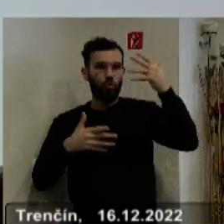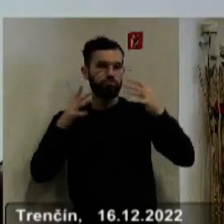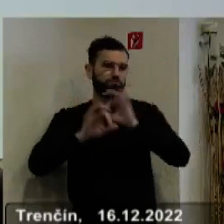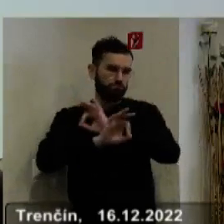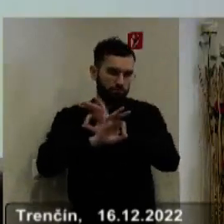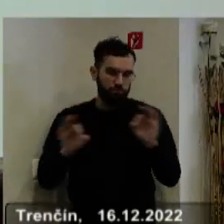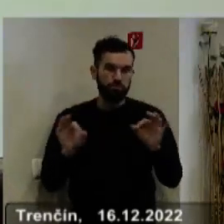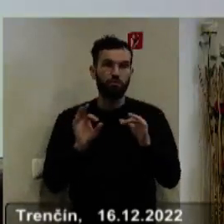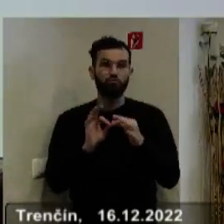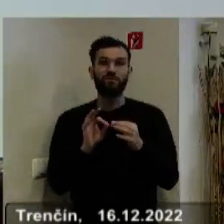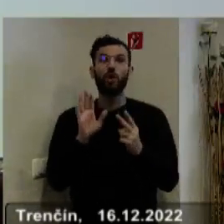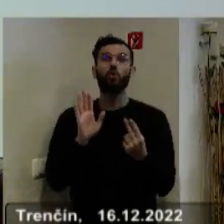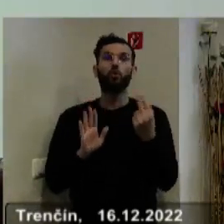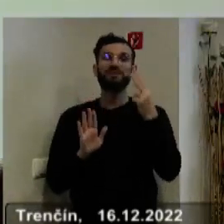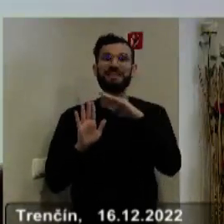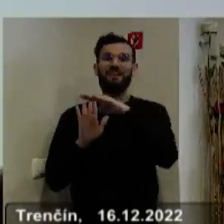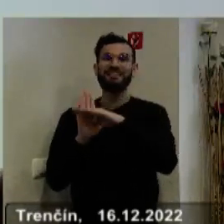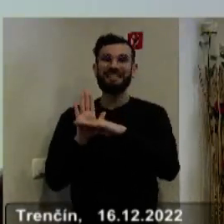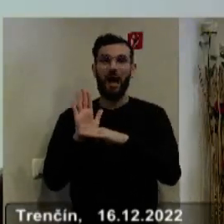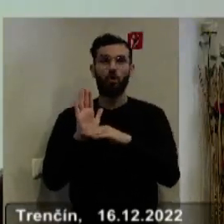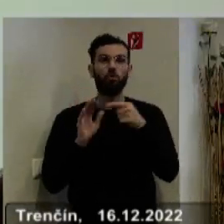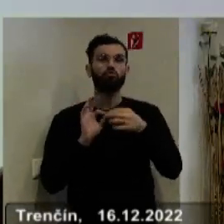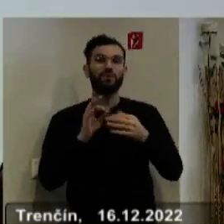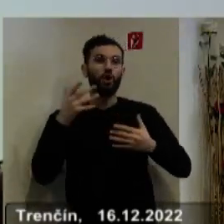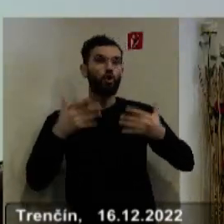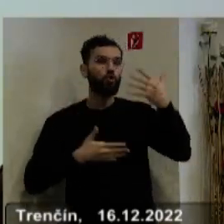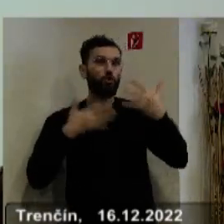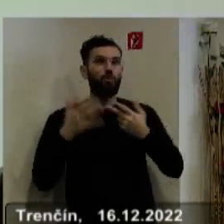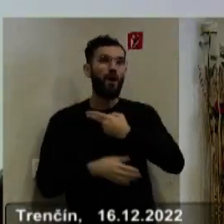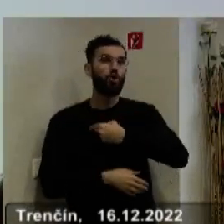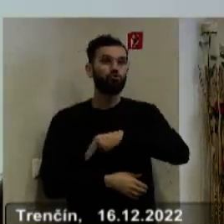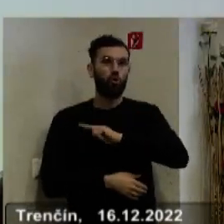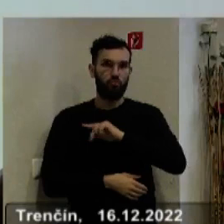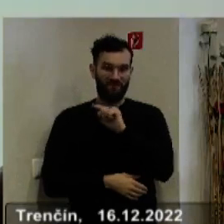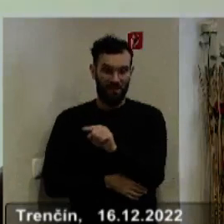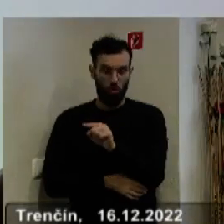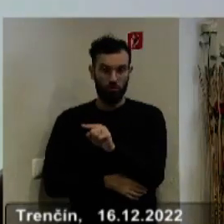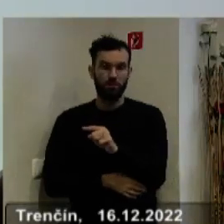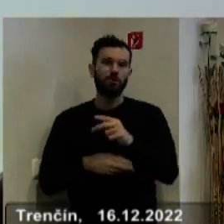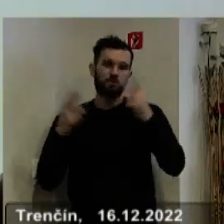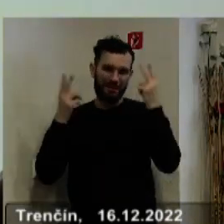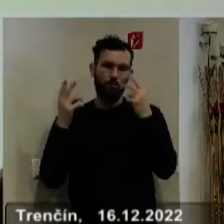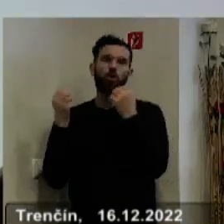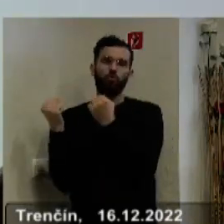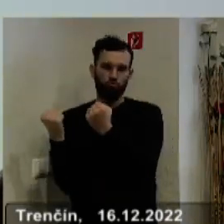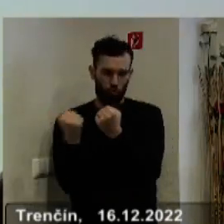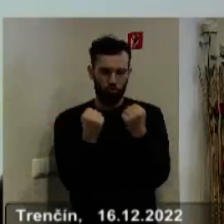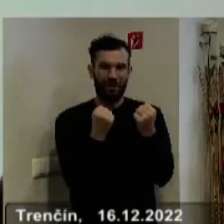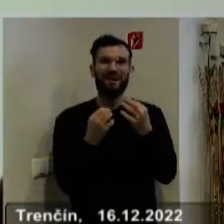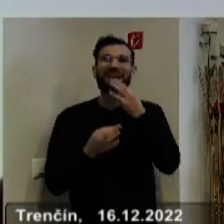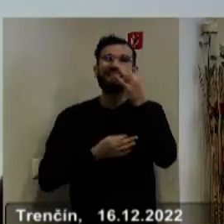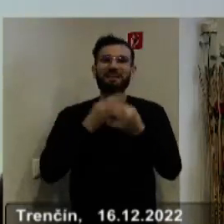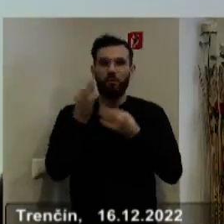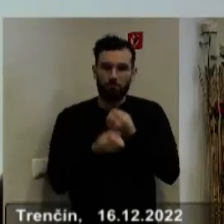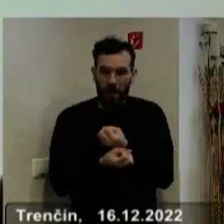vyplývajúce z ústavného zákona o rozpočtovej zodpovednosti a bola dodržaná táto informačná povinnosť